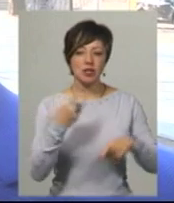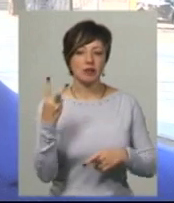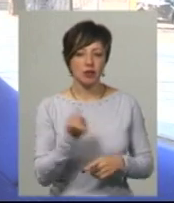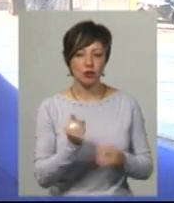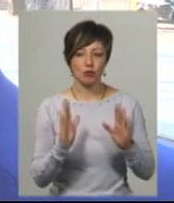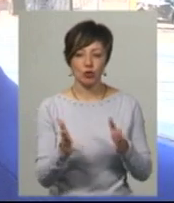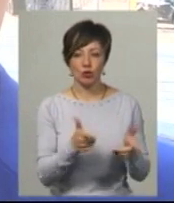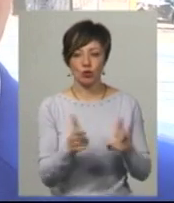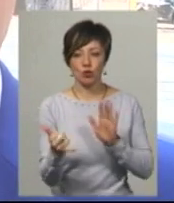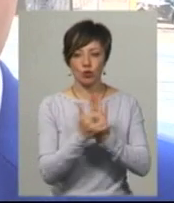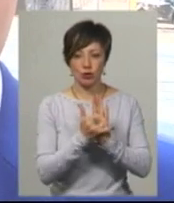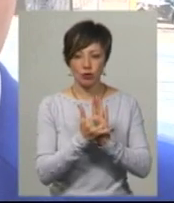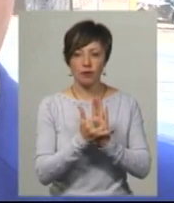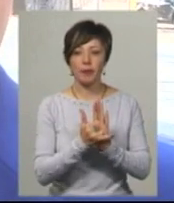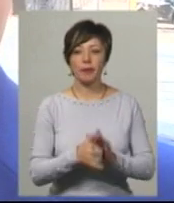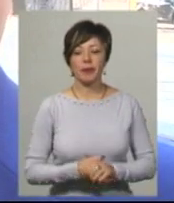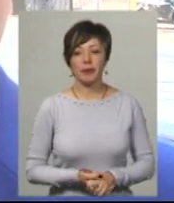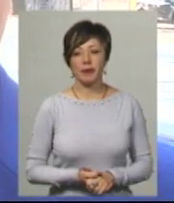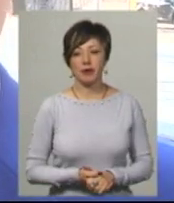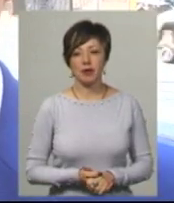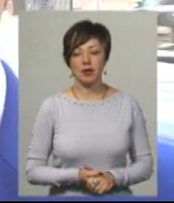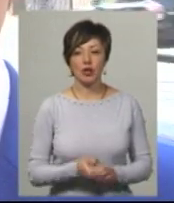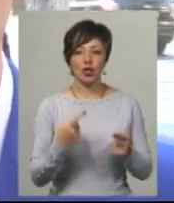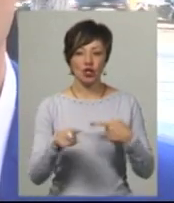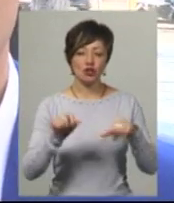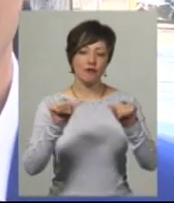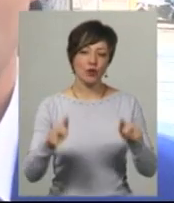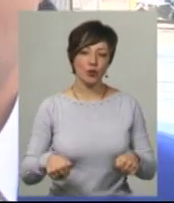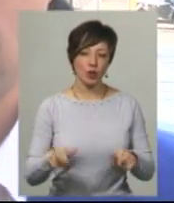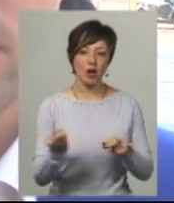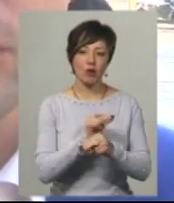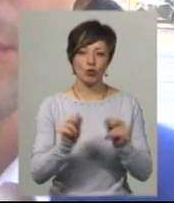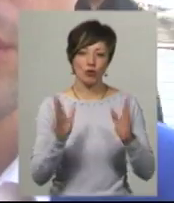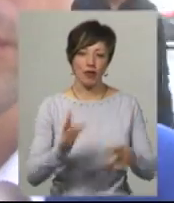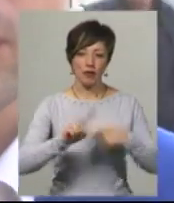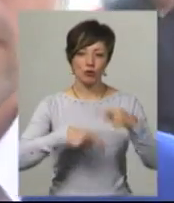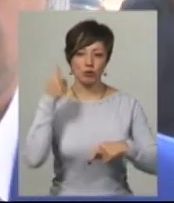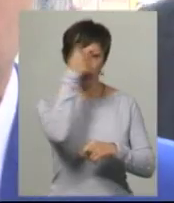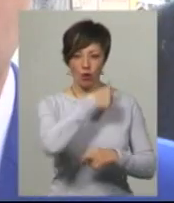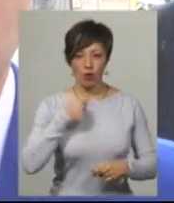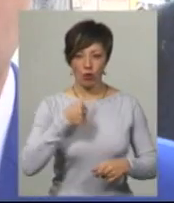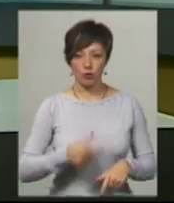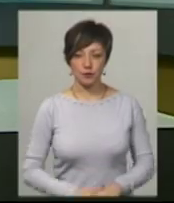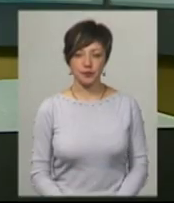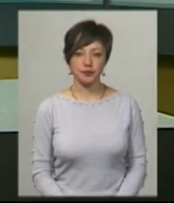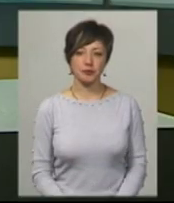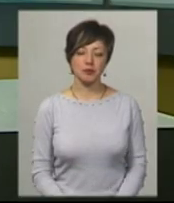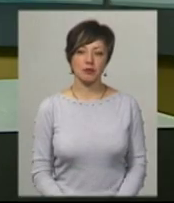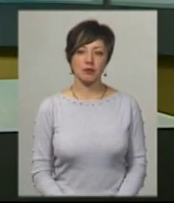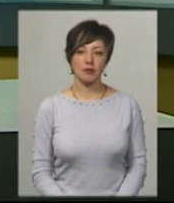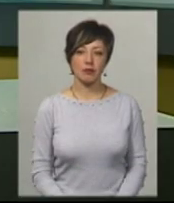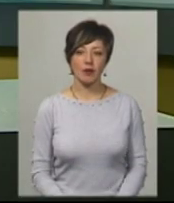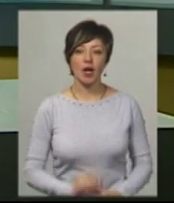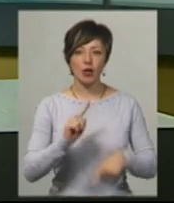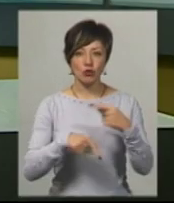вони вже будуть встановлені. Інші фігури ремонтуватимуться наступного року. На